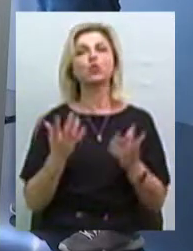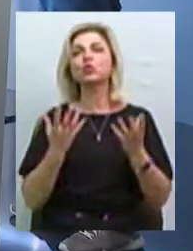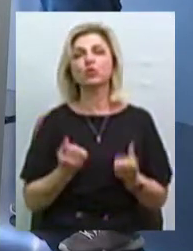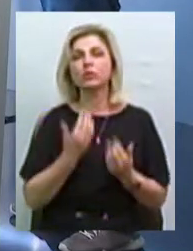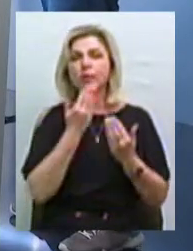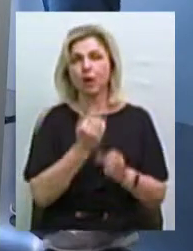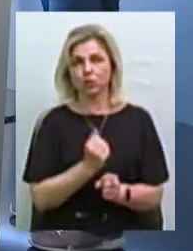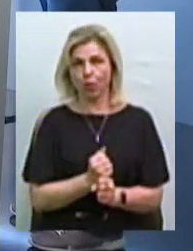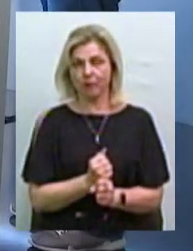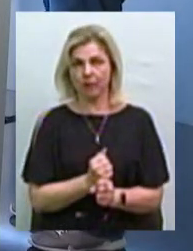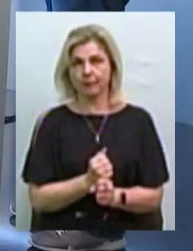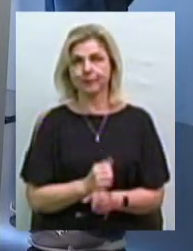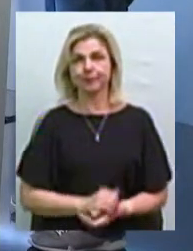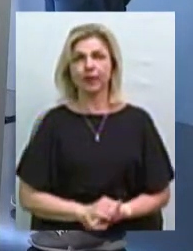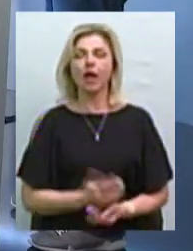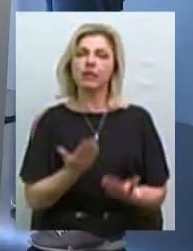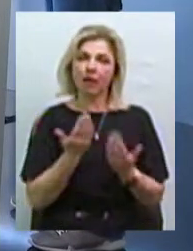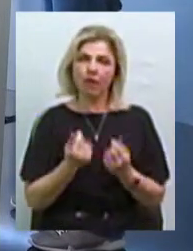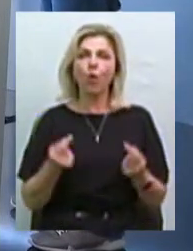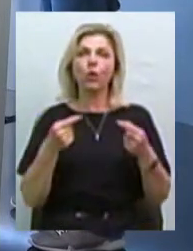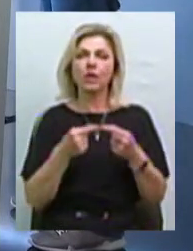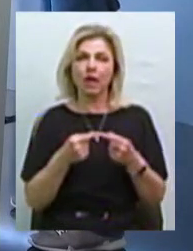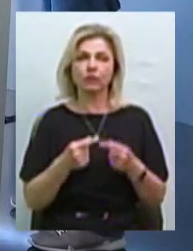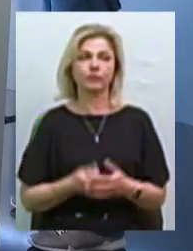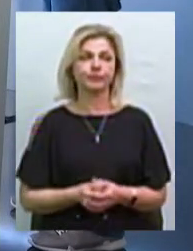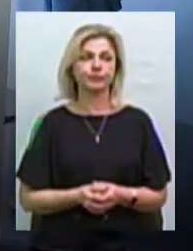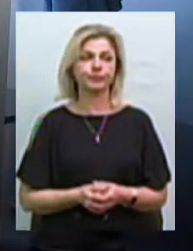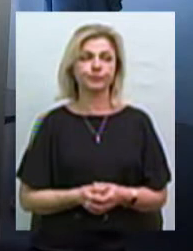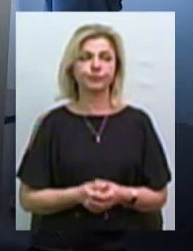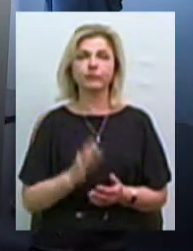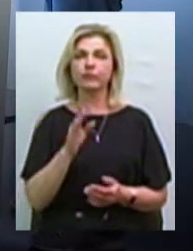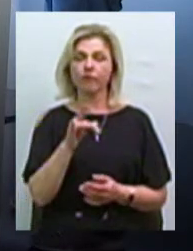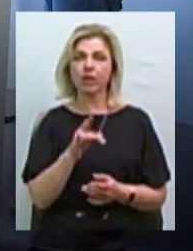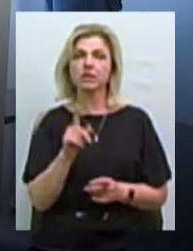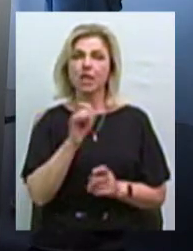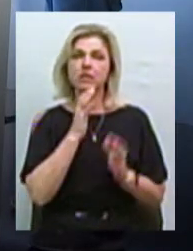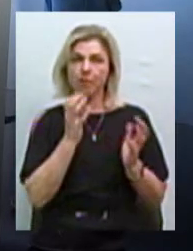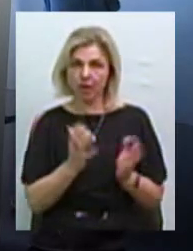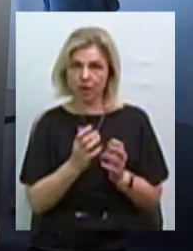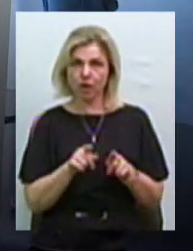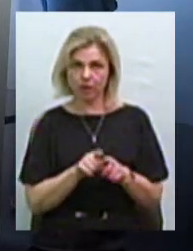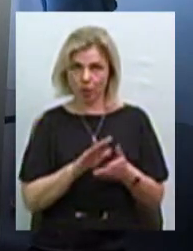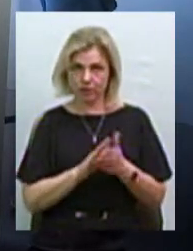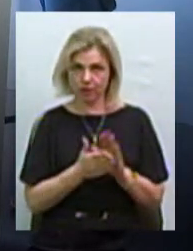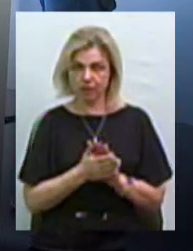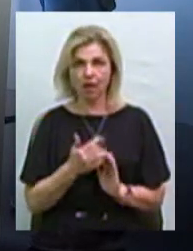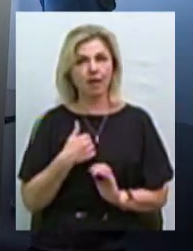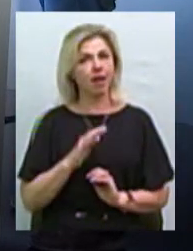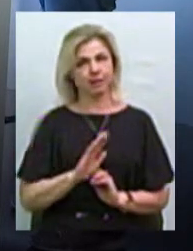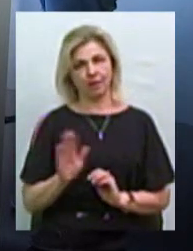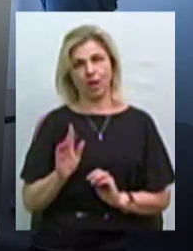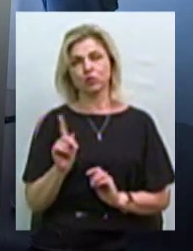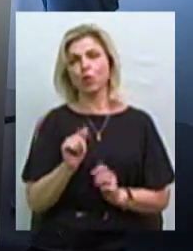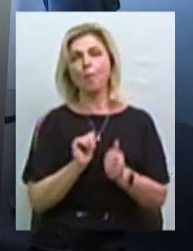Давайте візьмемо конкретний приклад. Але ж ви в обов'язкові виступаєте за збереження такої ситуації? Я не за збереження. Я за те, щоб